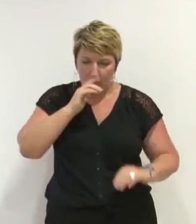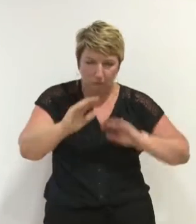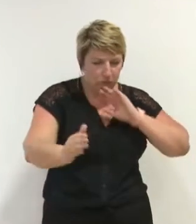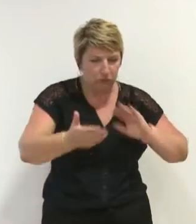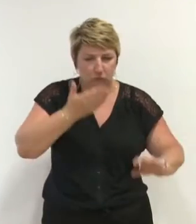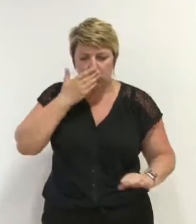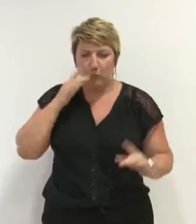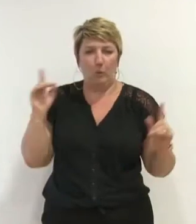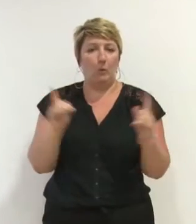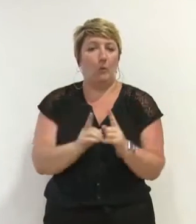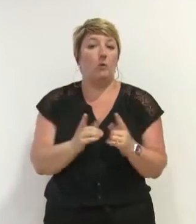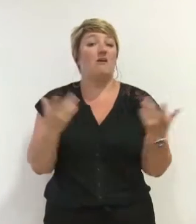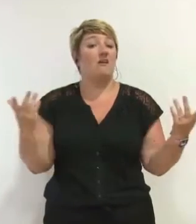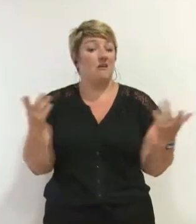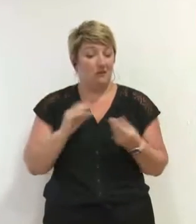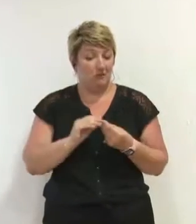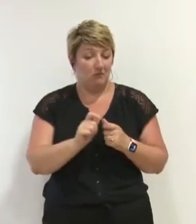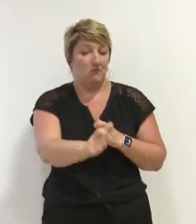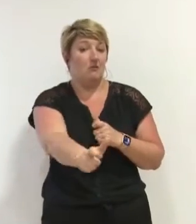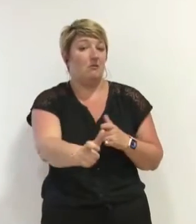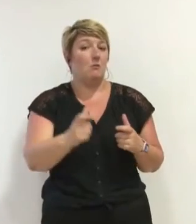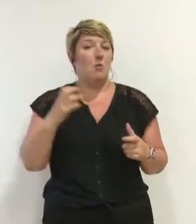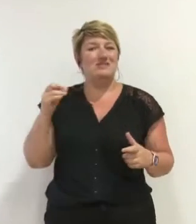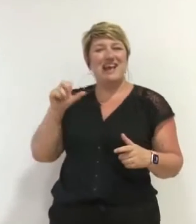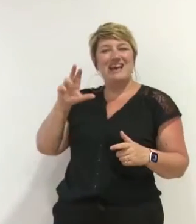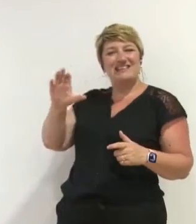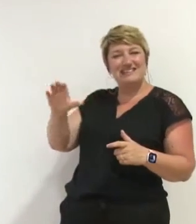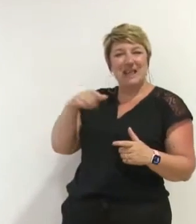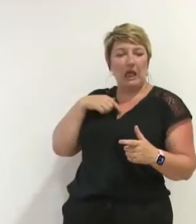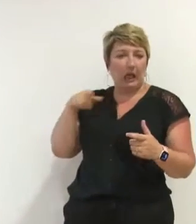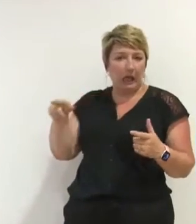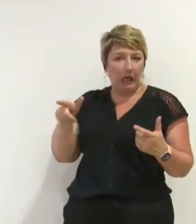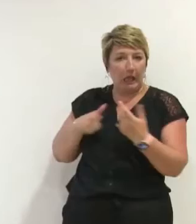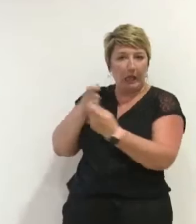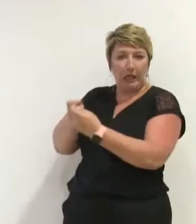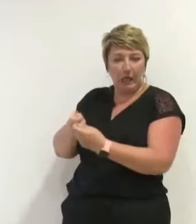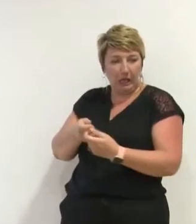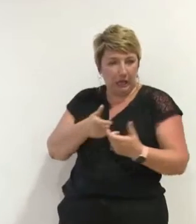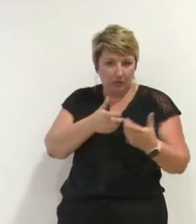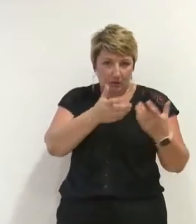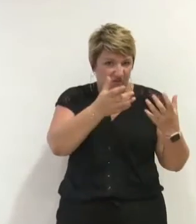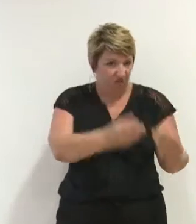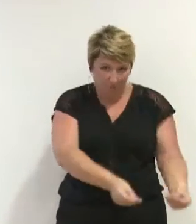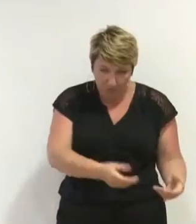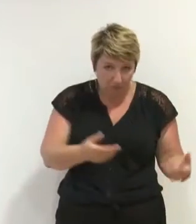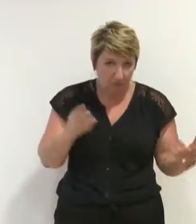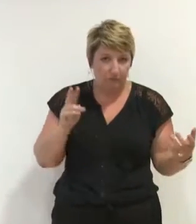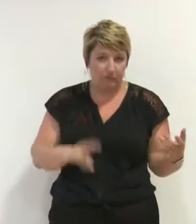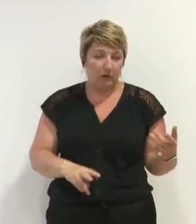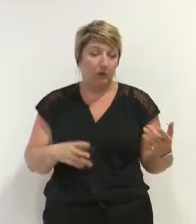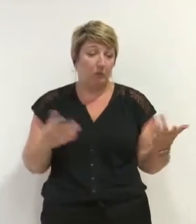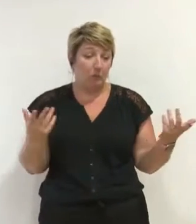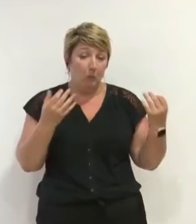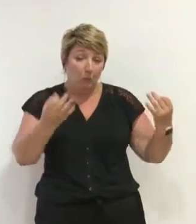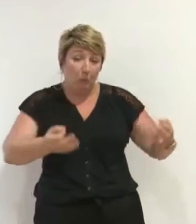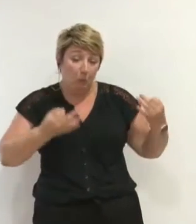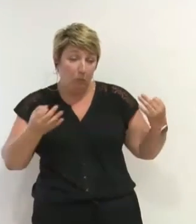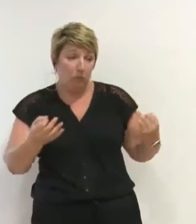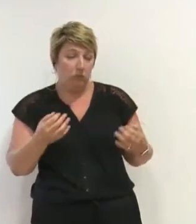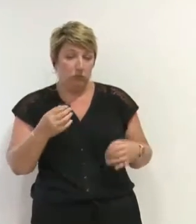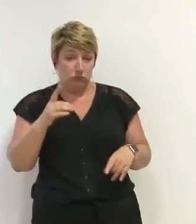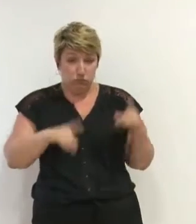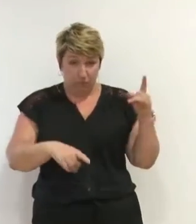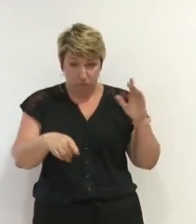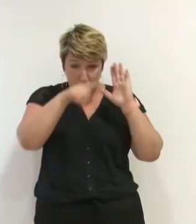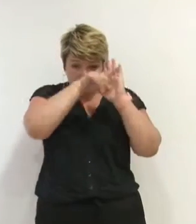dispositifs mis en place pour répondre aux remarques de la CRC. Dispositifs, somme toute, assez communs, voire réglementaires. Par